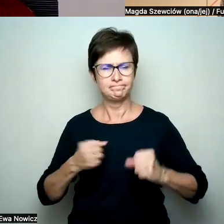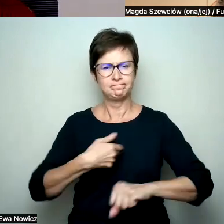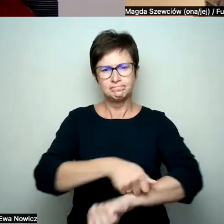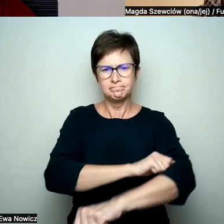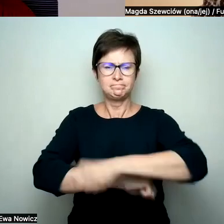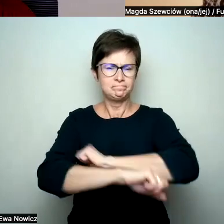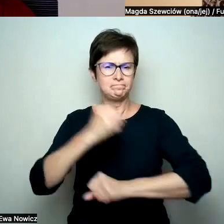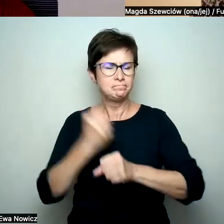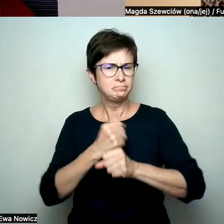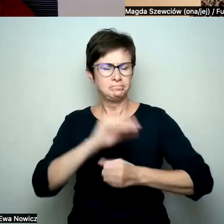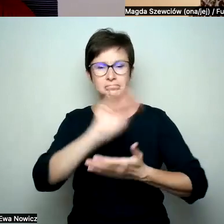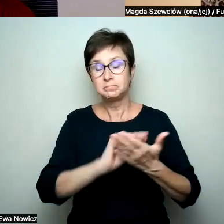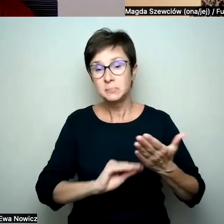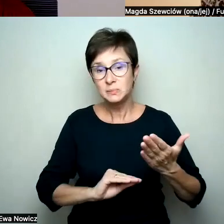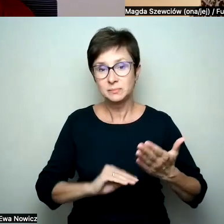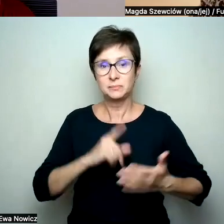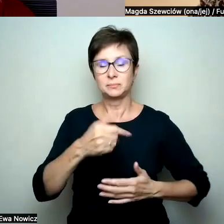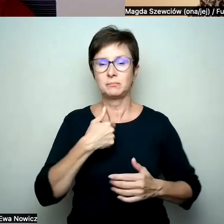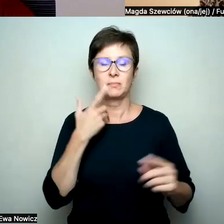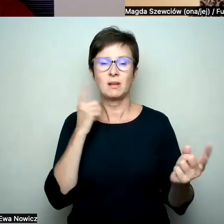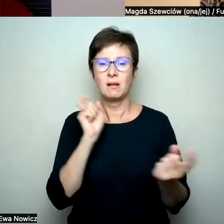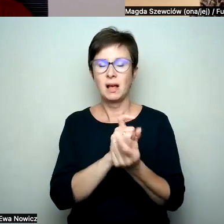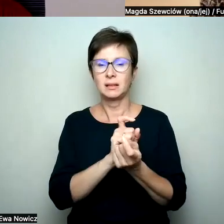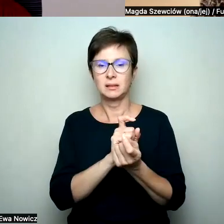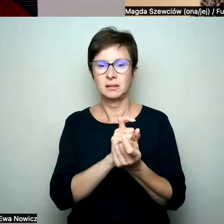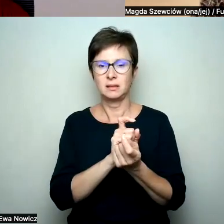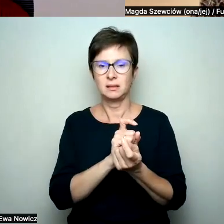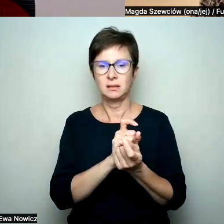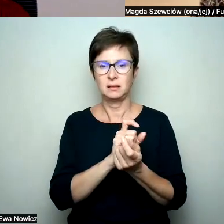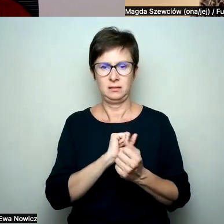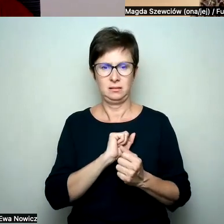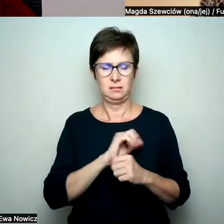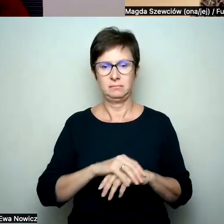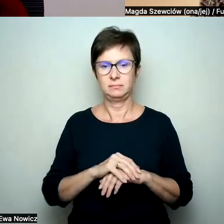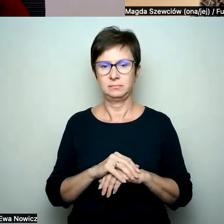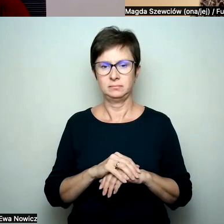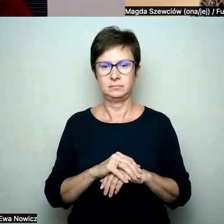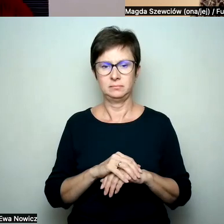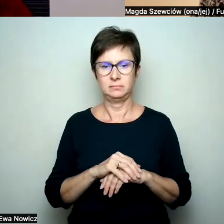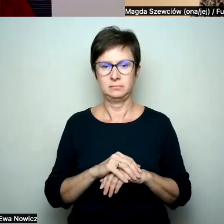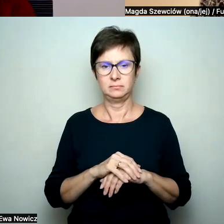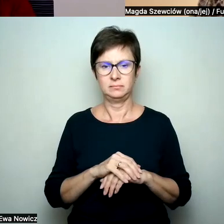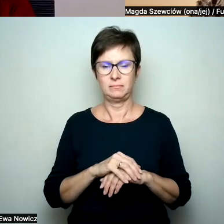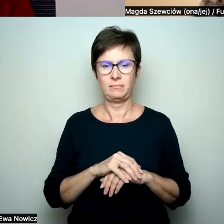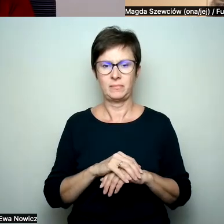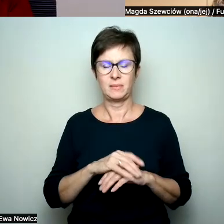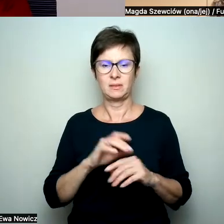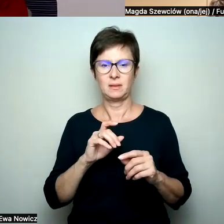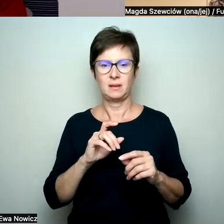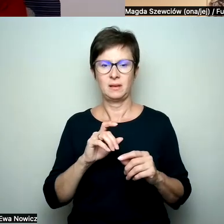dotyczył antysemityzm, czyli jakich?